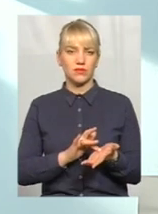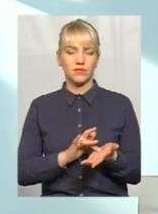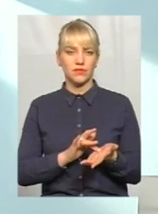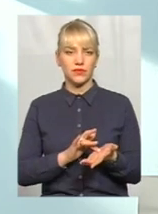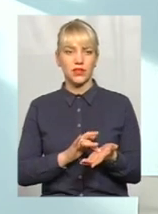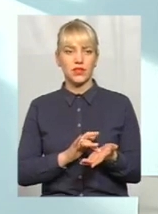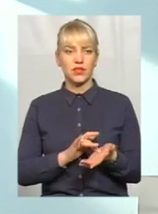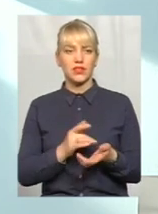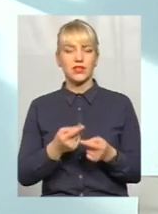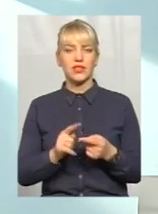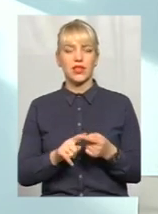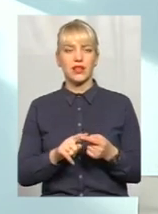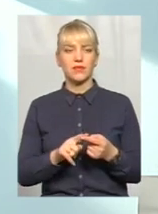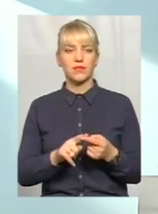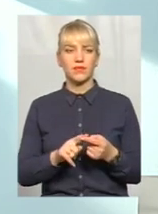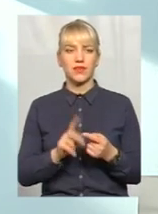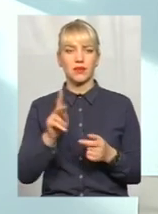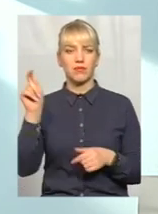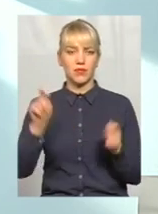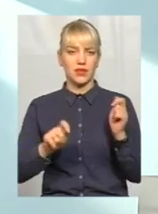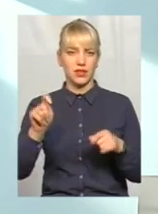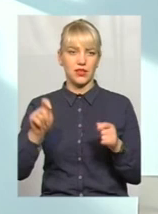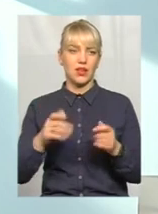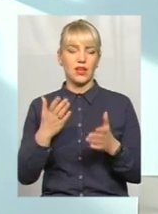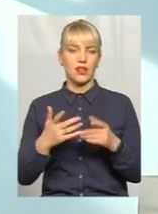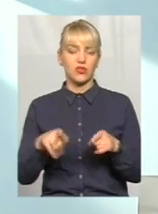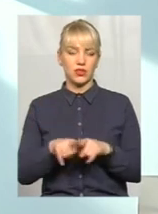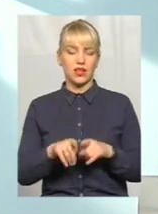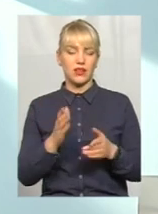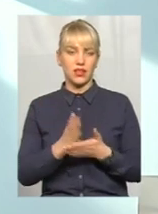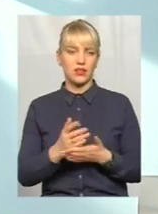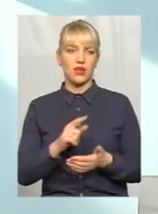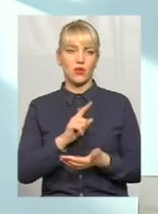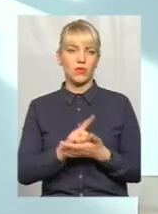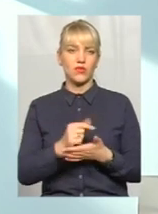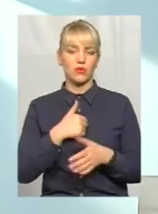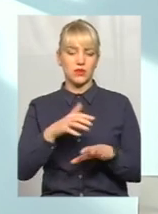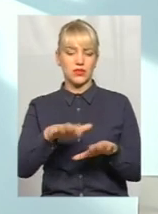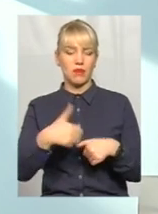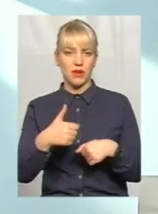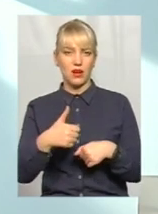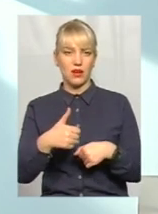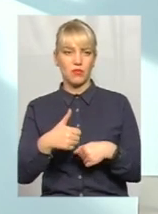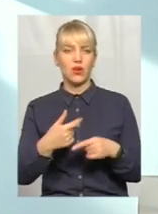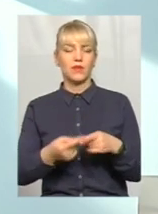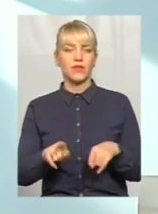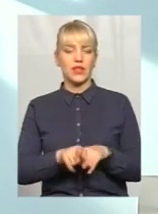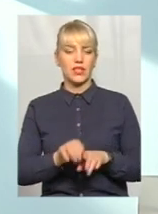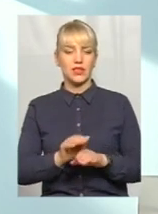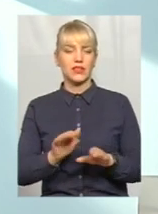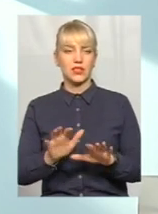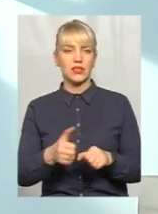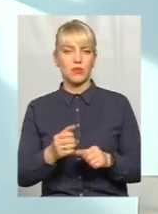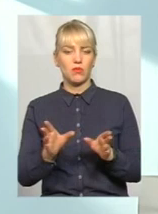і це транзитні, і якщо дійсно такі речі є, обов'язково ми їх забираємо, але таких дітей забираємо